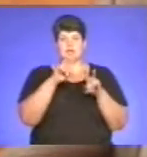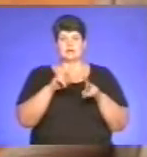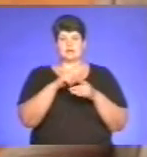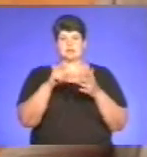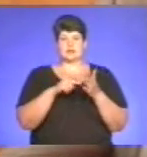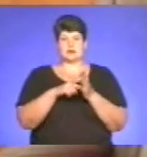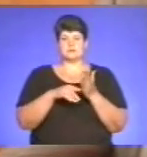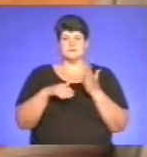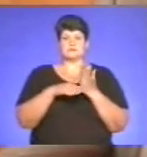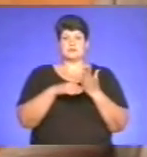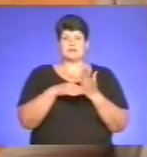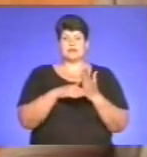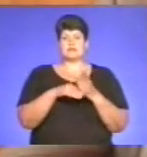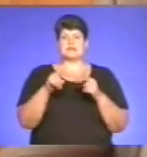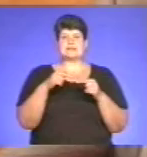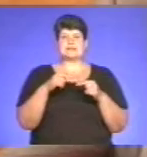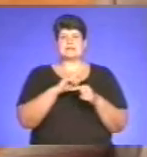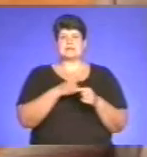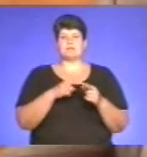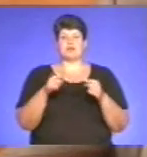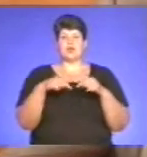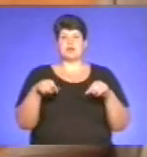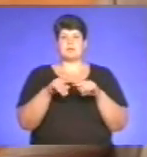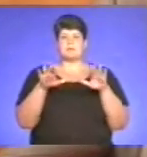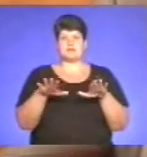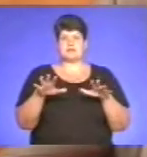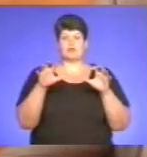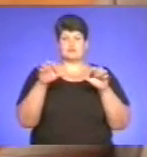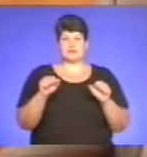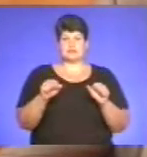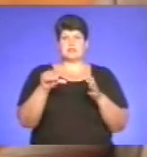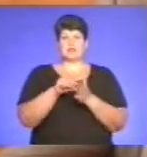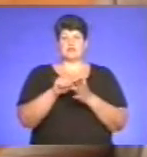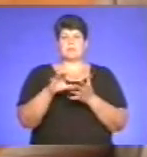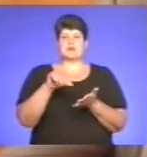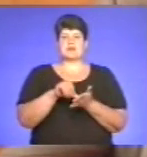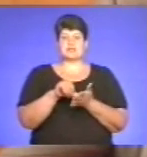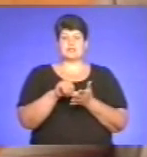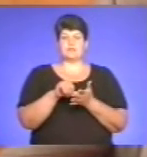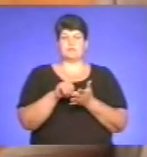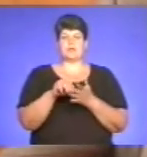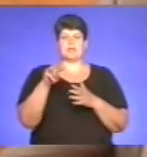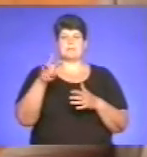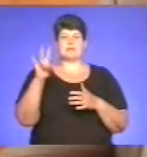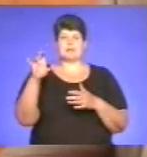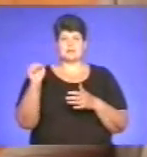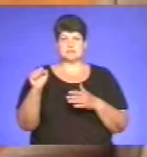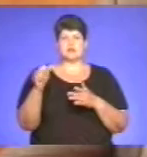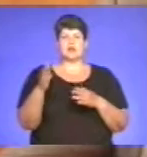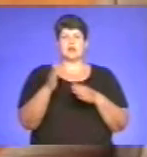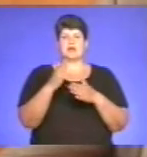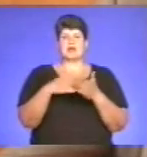силами органів місцевої влади за участю представників Державної служби з надзвичайних ситуацій. Ліквідовано